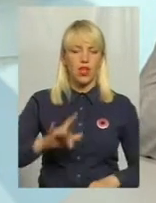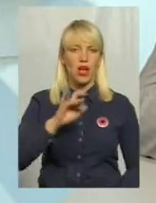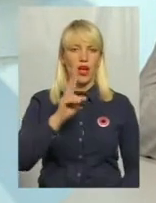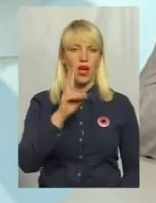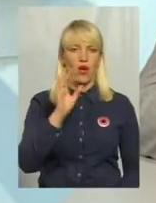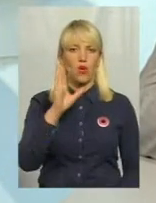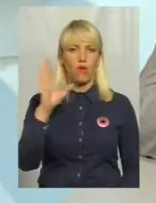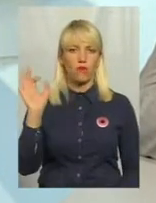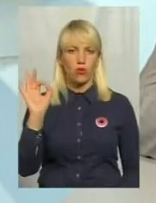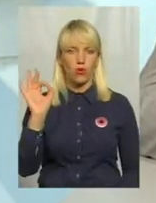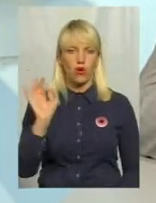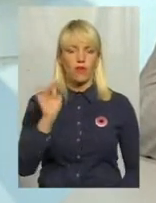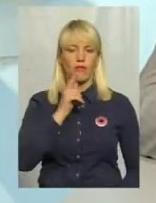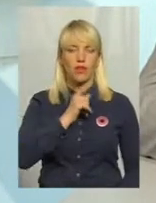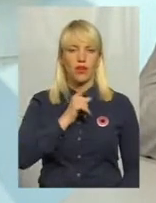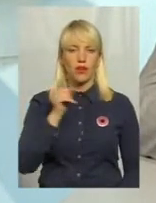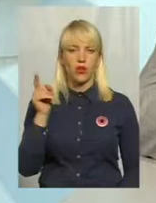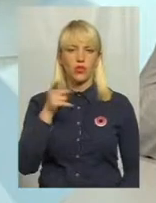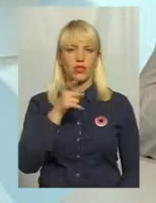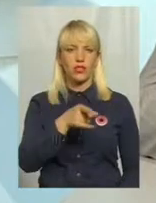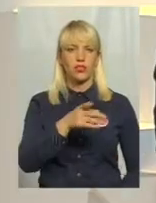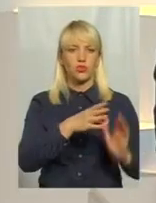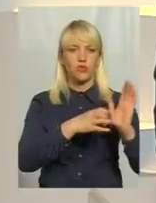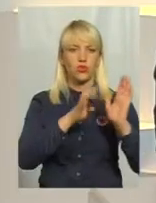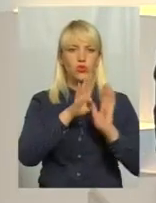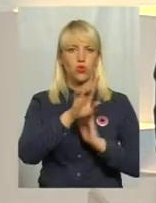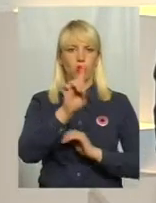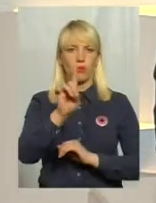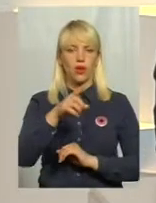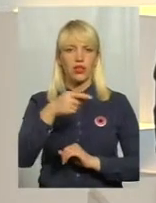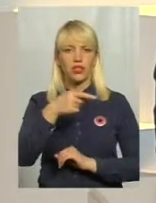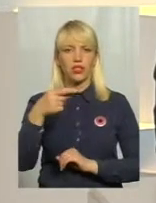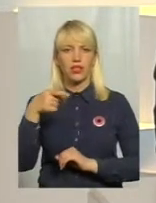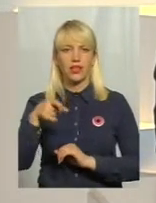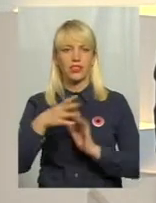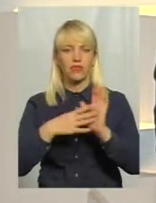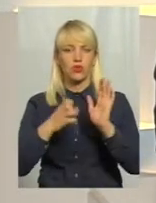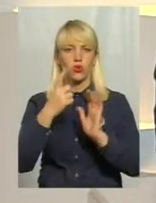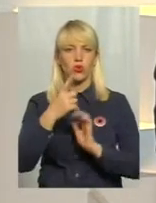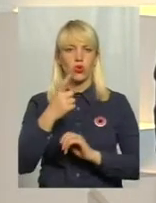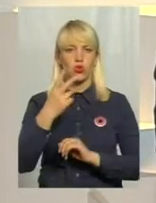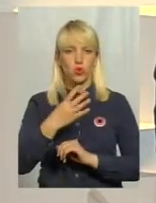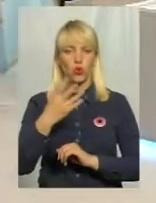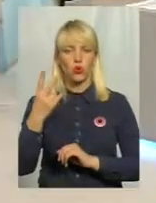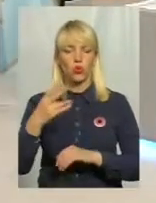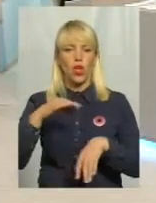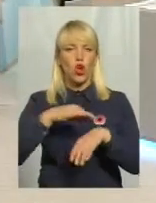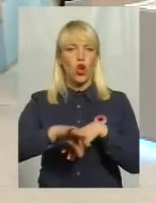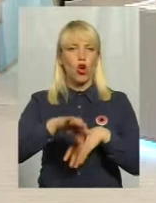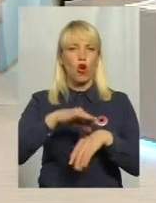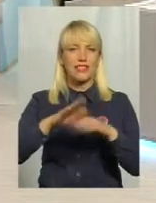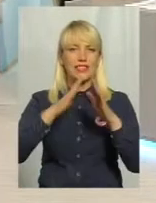в період з 1941 по 1942 рік концтабору штат Лак